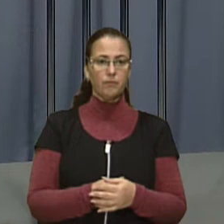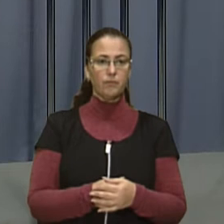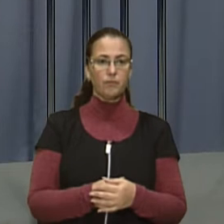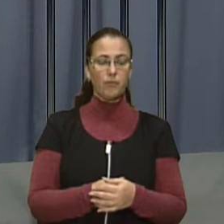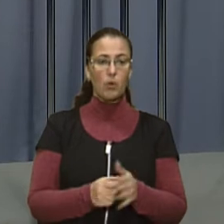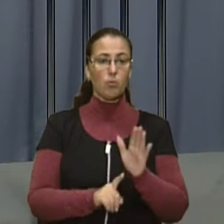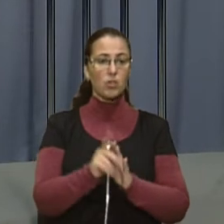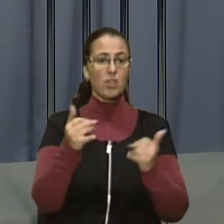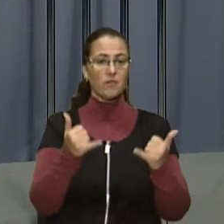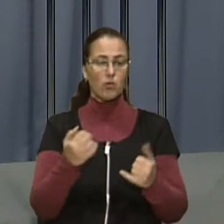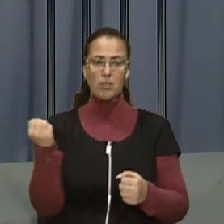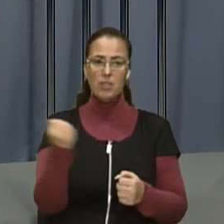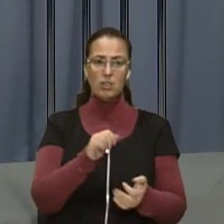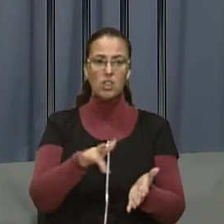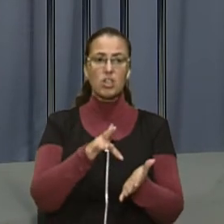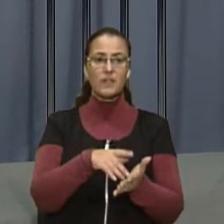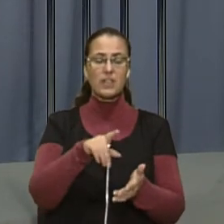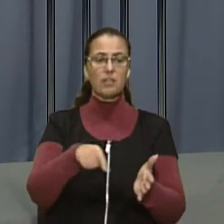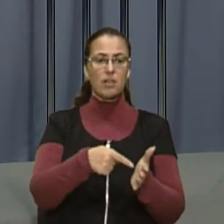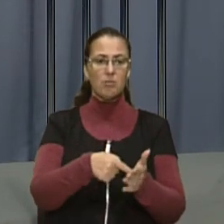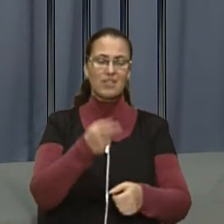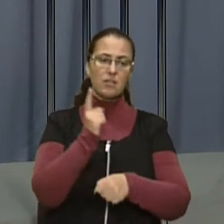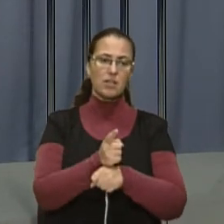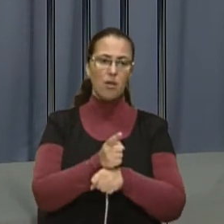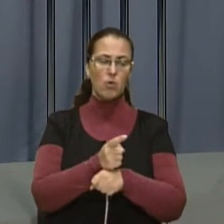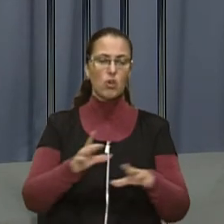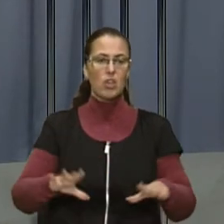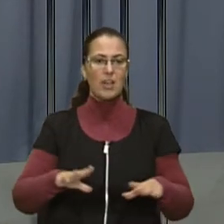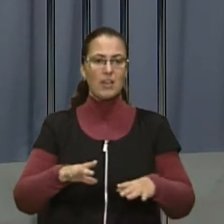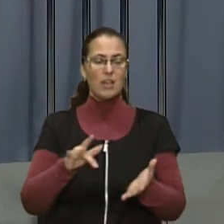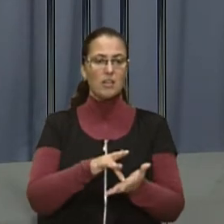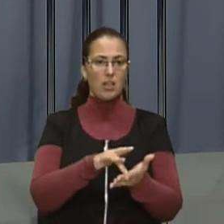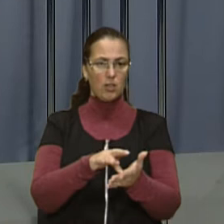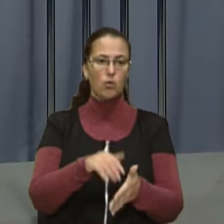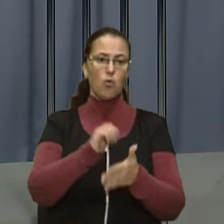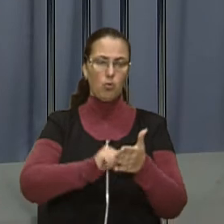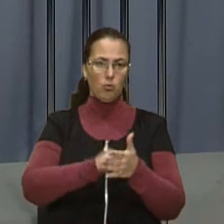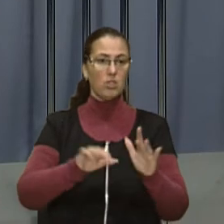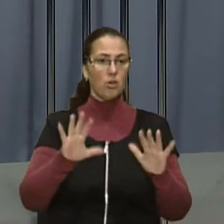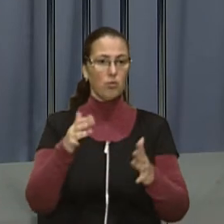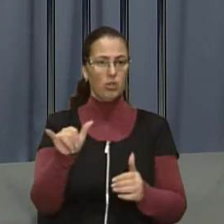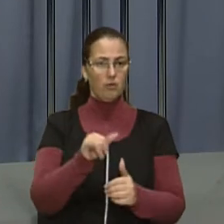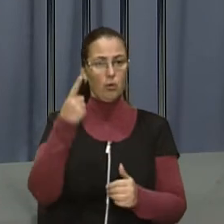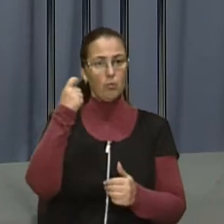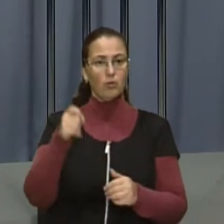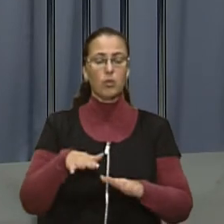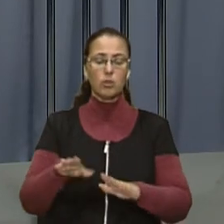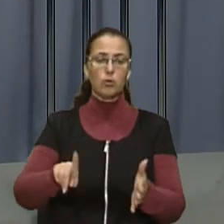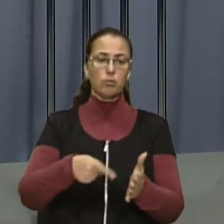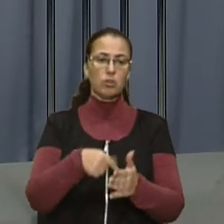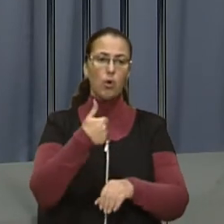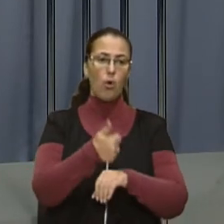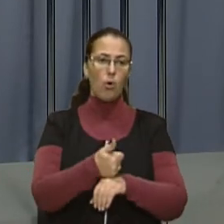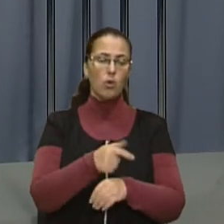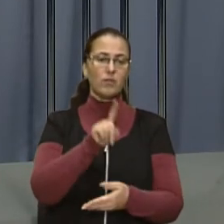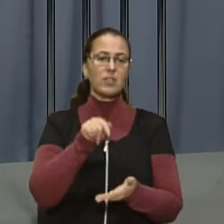А відсьогодні на тиждень у центрі міста заборонили кінні екскурсії через подію суботи. Про це повідомив заступник міського голови з питань